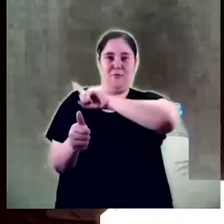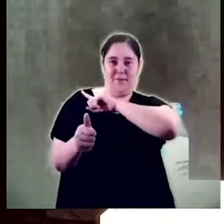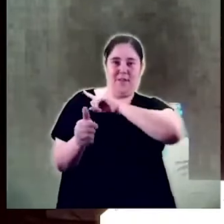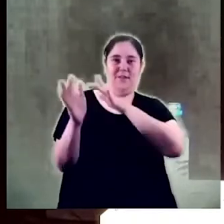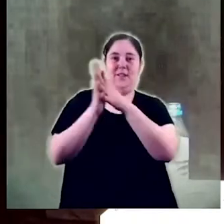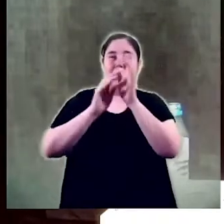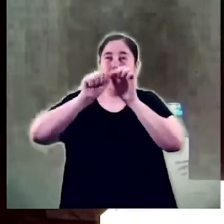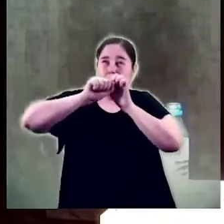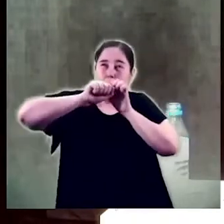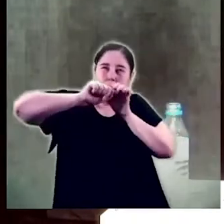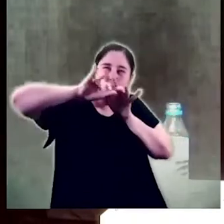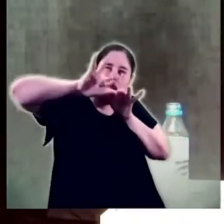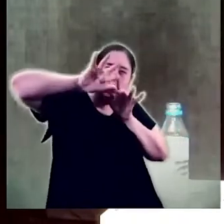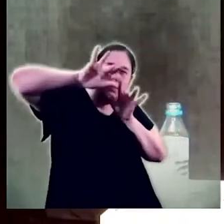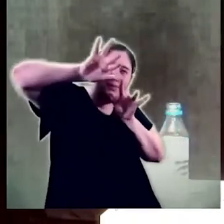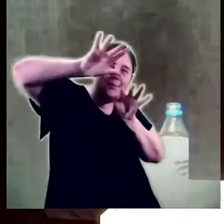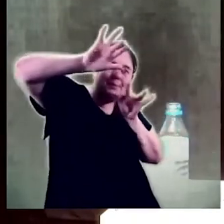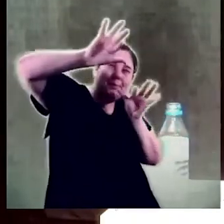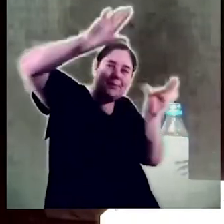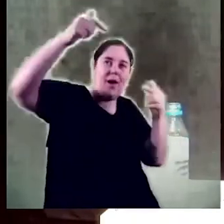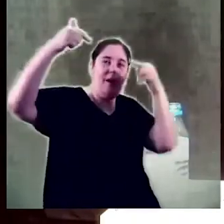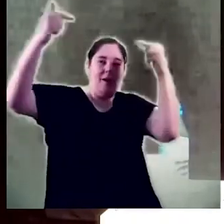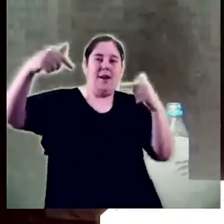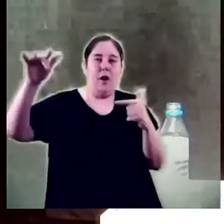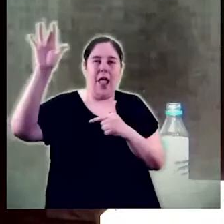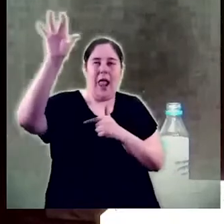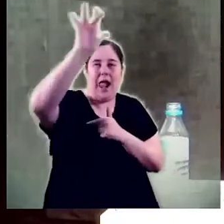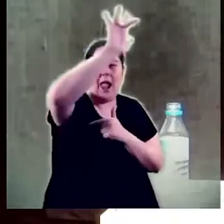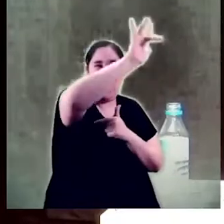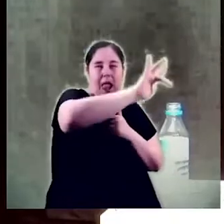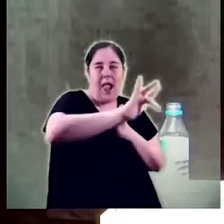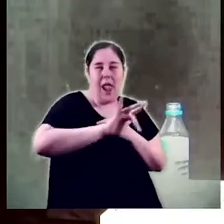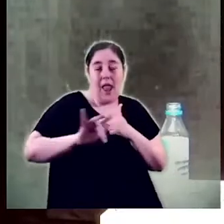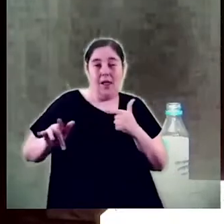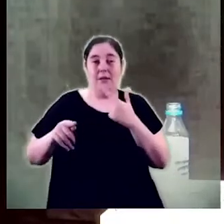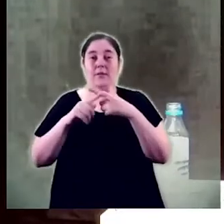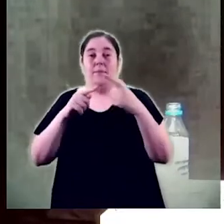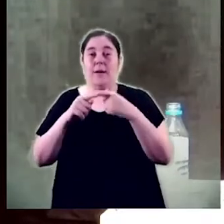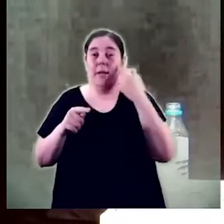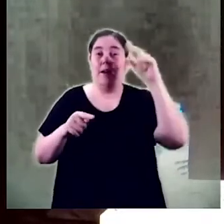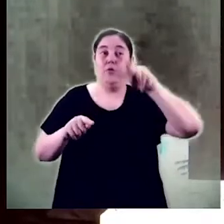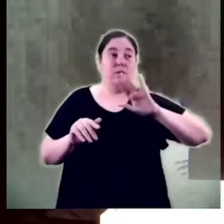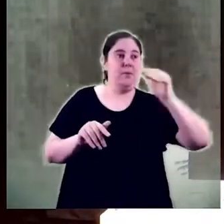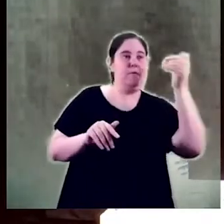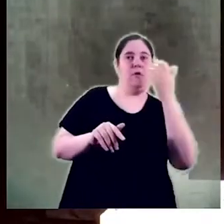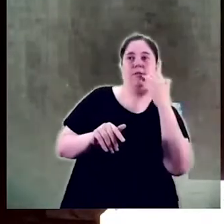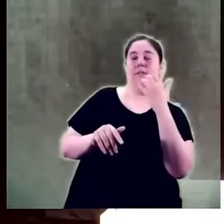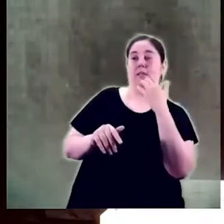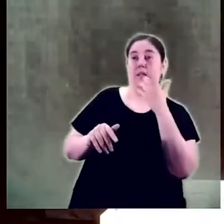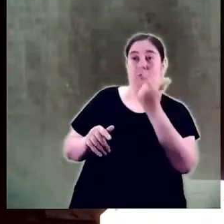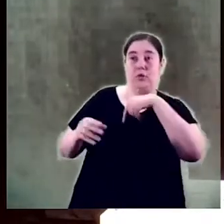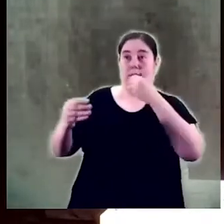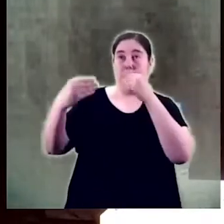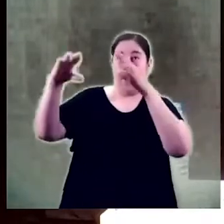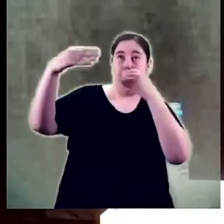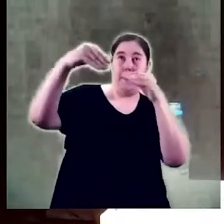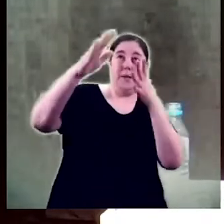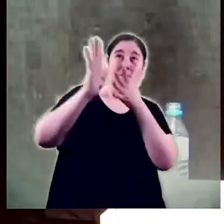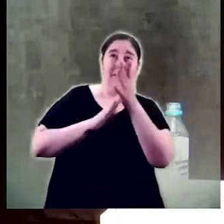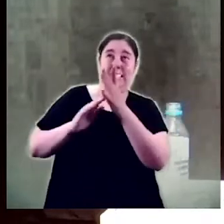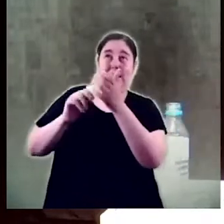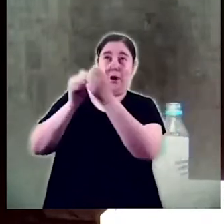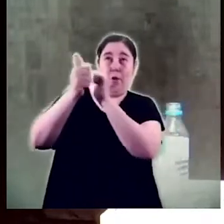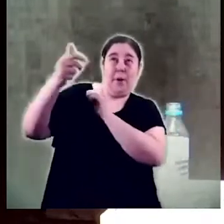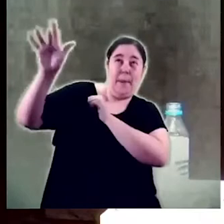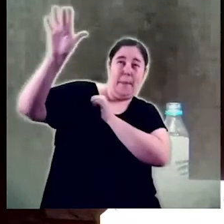i l'ataca d'oli s'estengués deia més amunt que la importància s'atorga des de fora el contagi en seria una